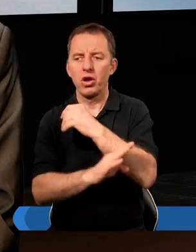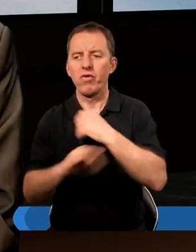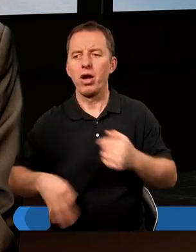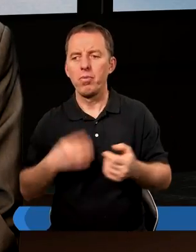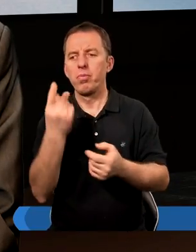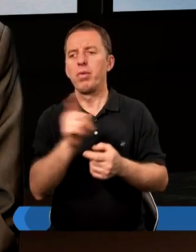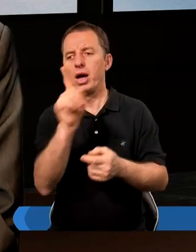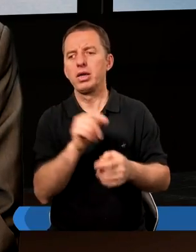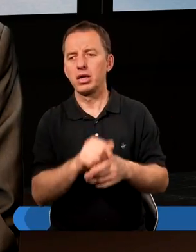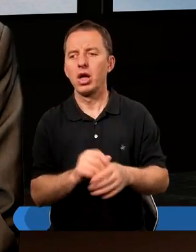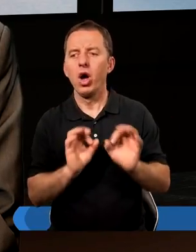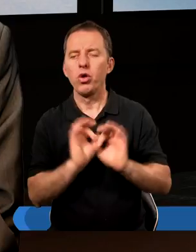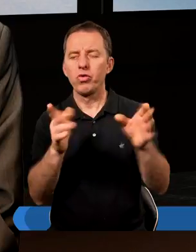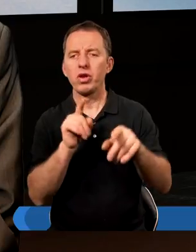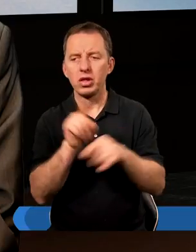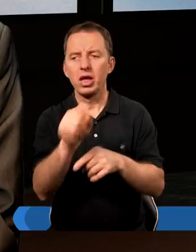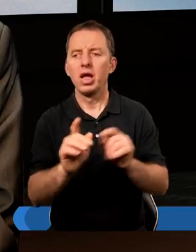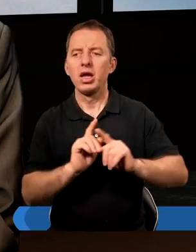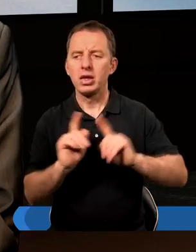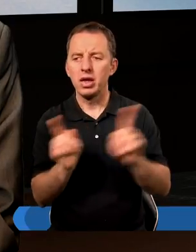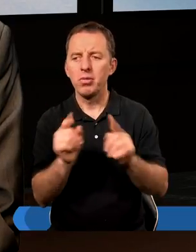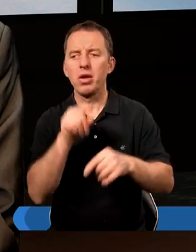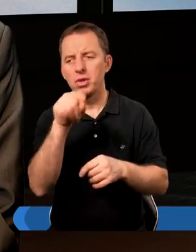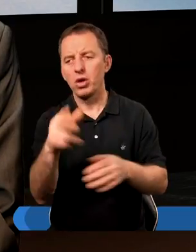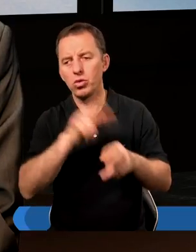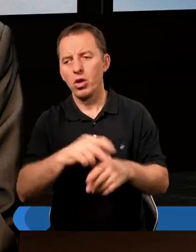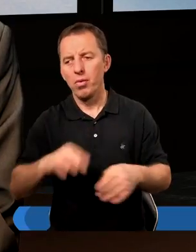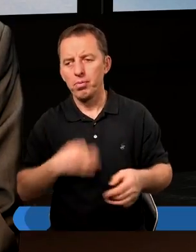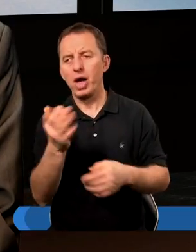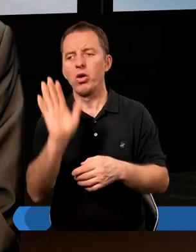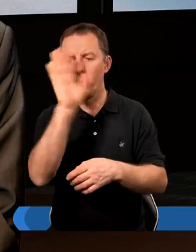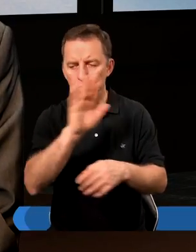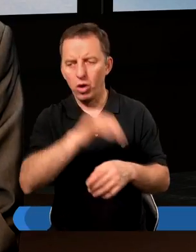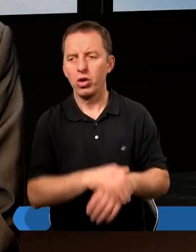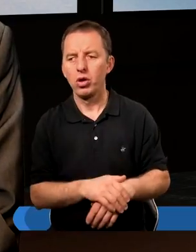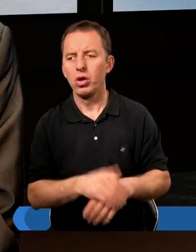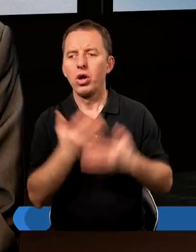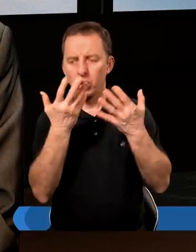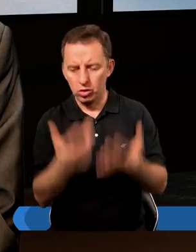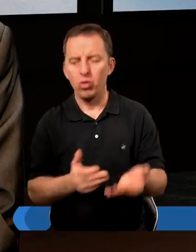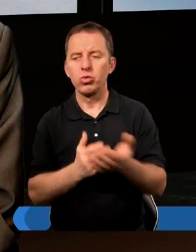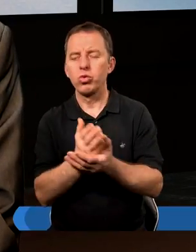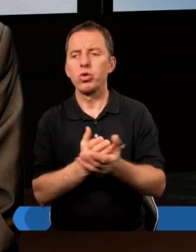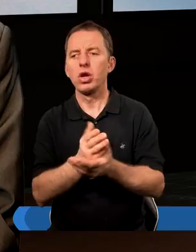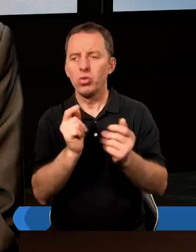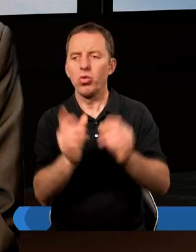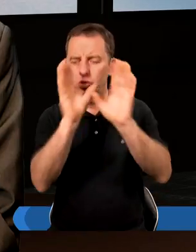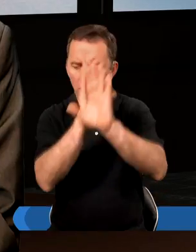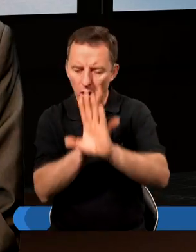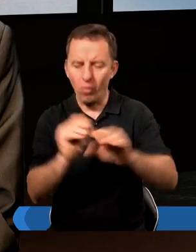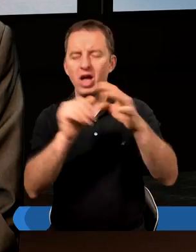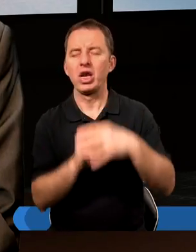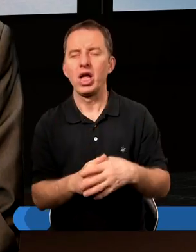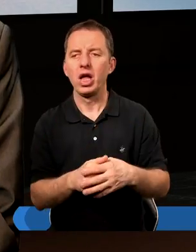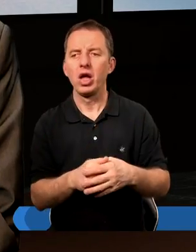pańskie, co jest oczywiście też symbolem tych, którzy Panu Bogu chcą służyć i go uszanować,